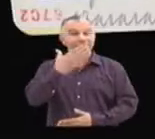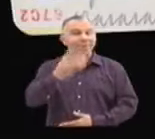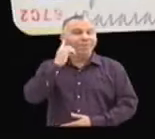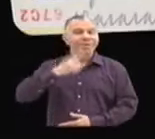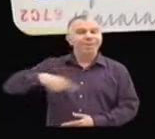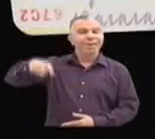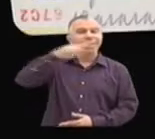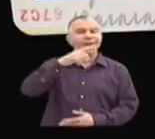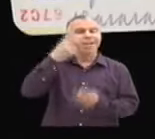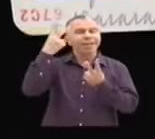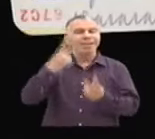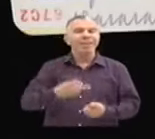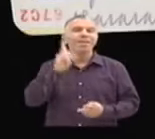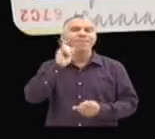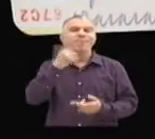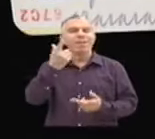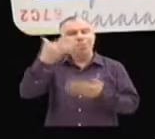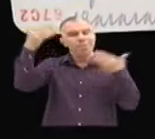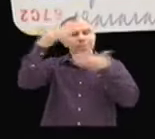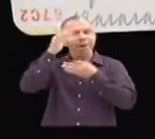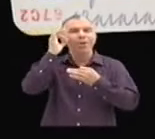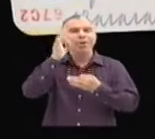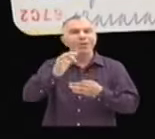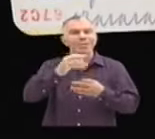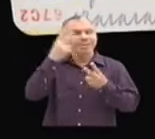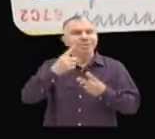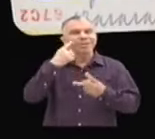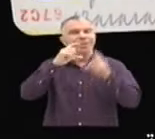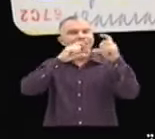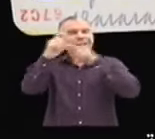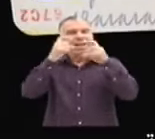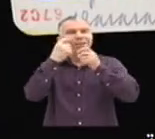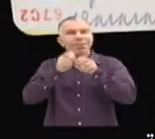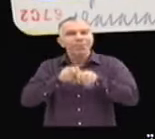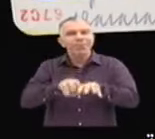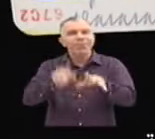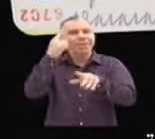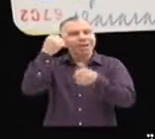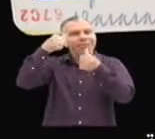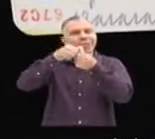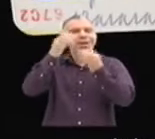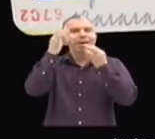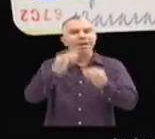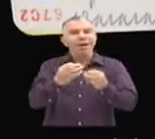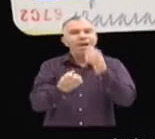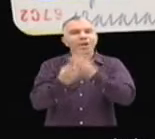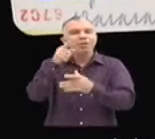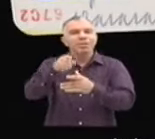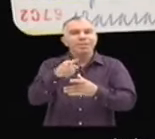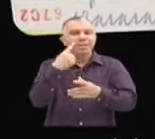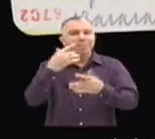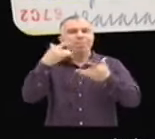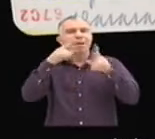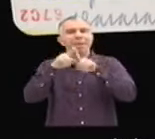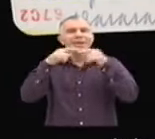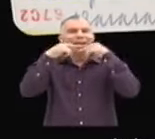Bonjour Rachida Khalil, après la vie rêvée de Fatma, après l'Odyssée de Taras, voici à présent une si belle époque et on rit beaucoup pour